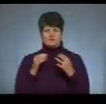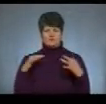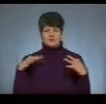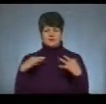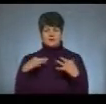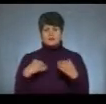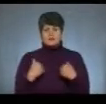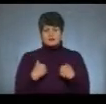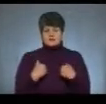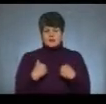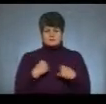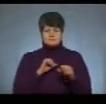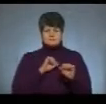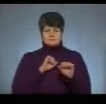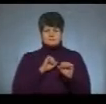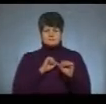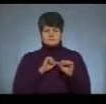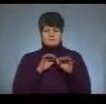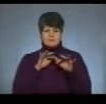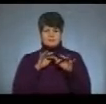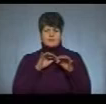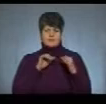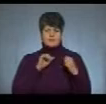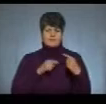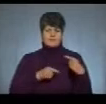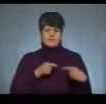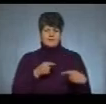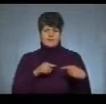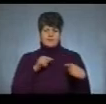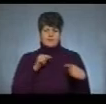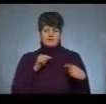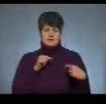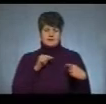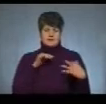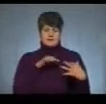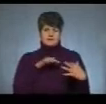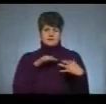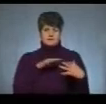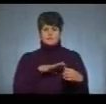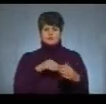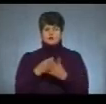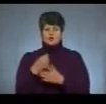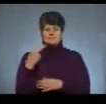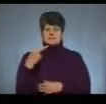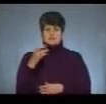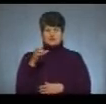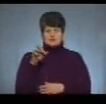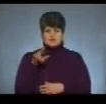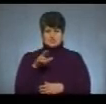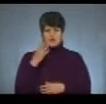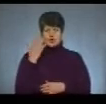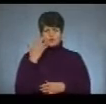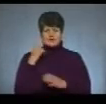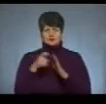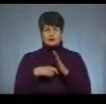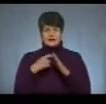в нас ми так відбивали атаки до 20 січня, поки Донецький аеропорт